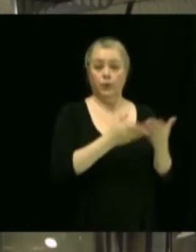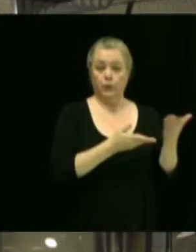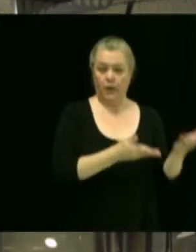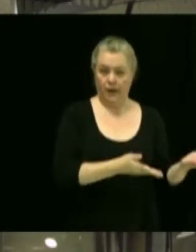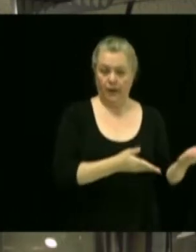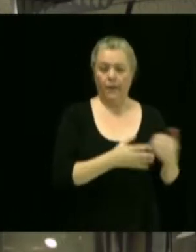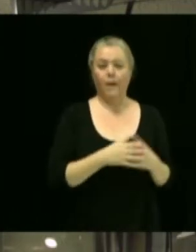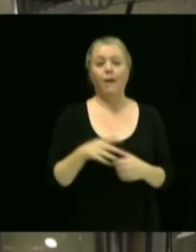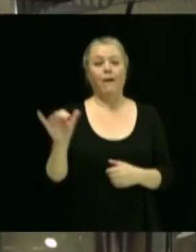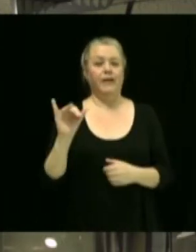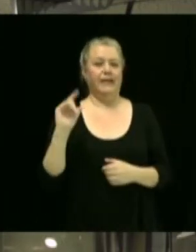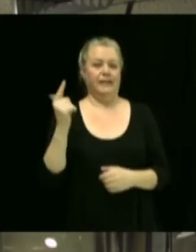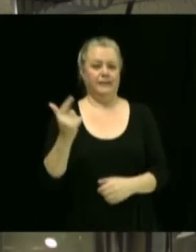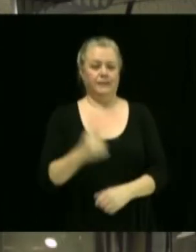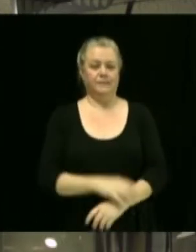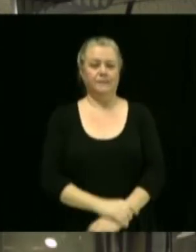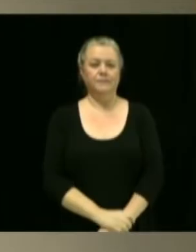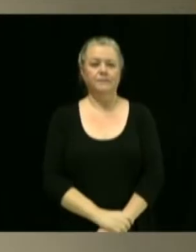Yannick.